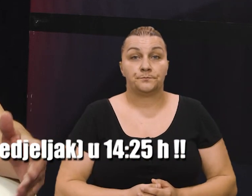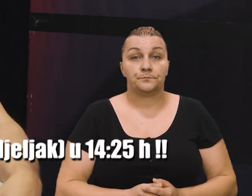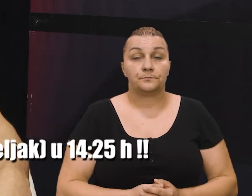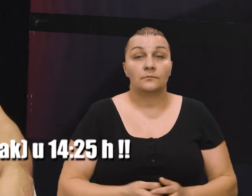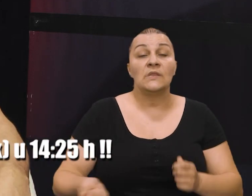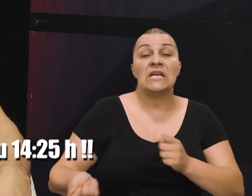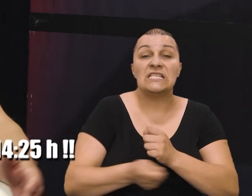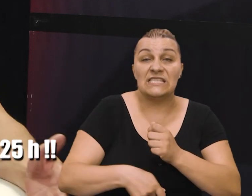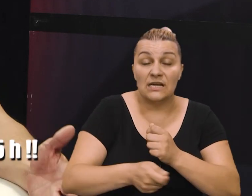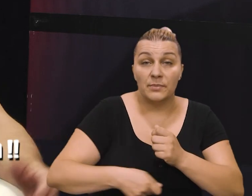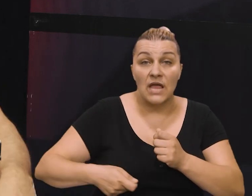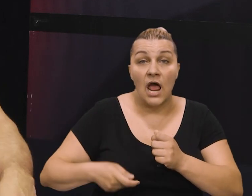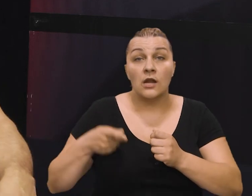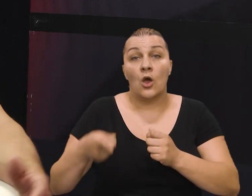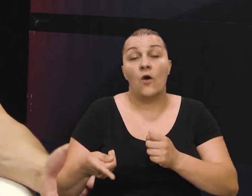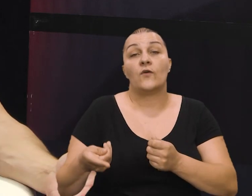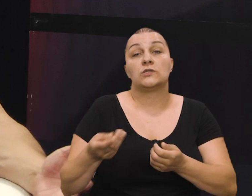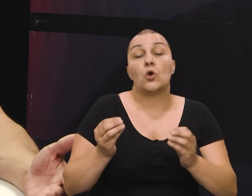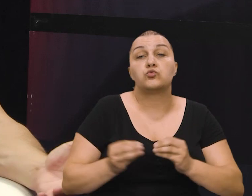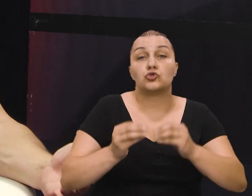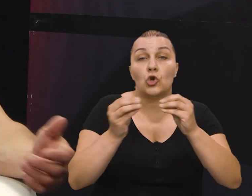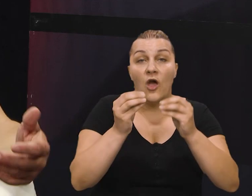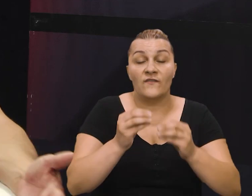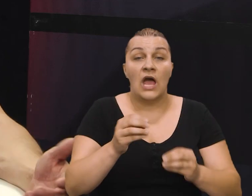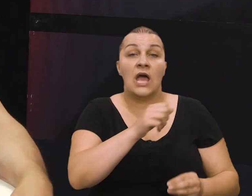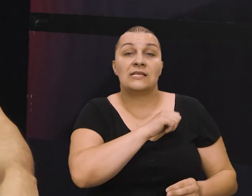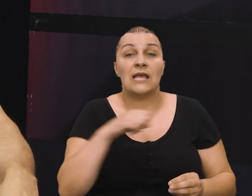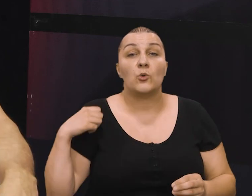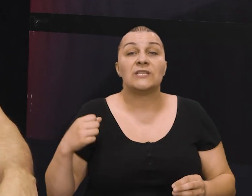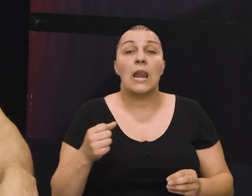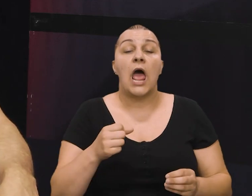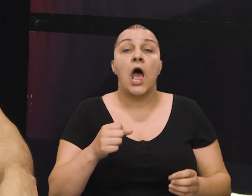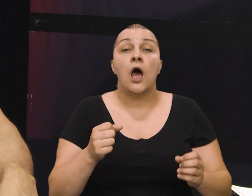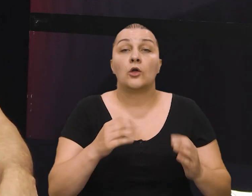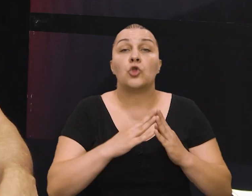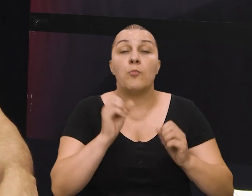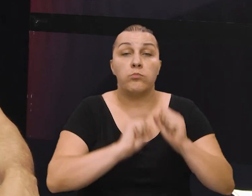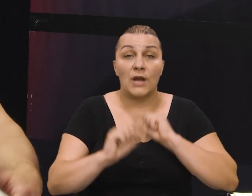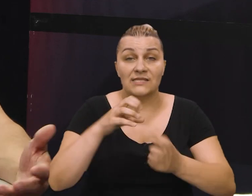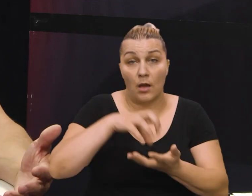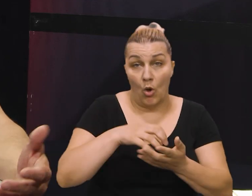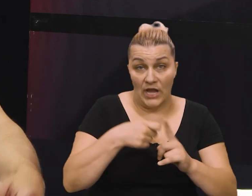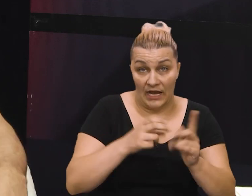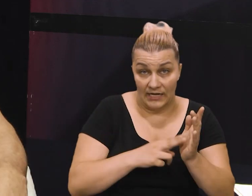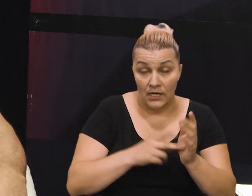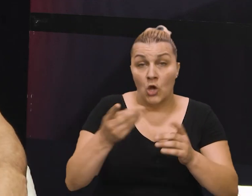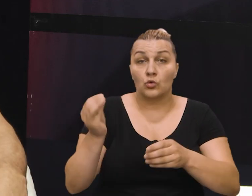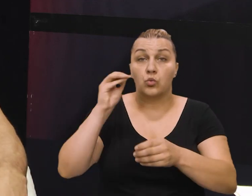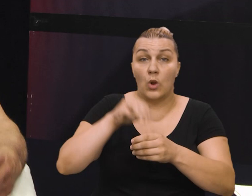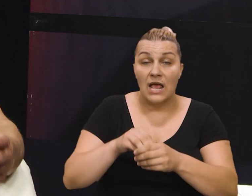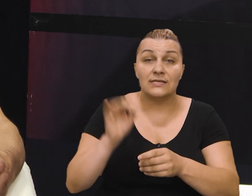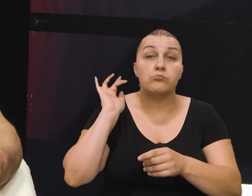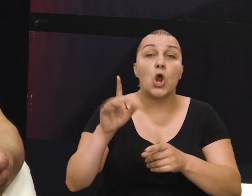znači, sa srpnjom, temeljno odluke vrhovnika, ustrojava se samostalna domovranska bojna k njim, u čiji sastav tada ulazi,